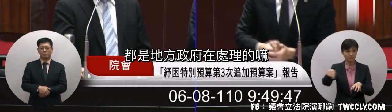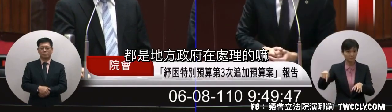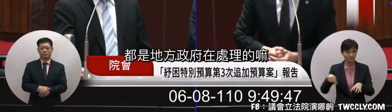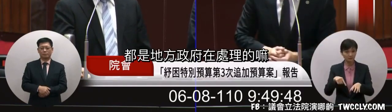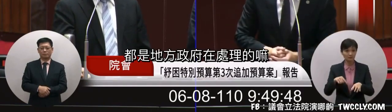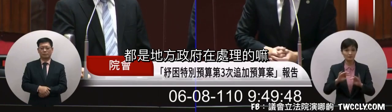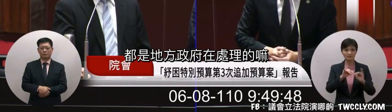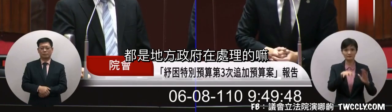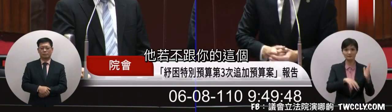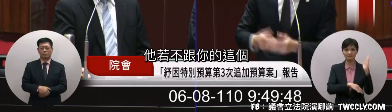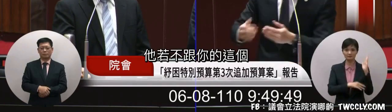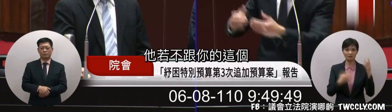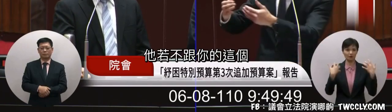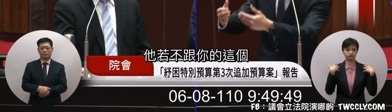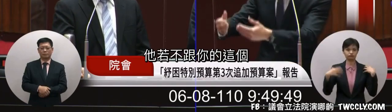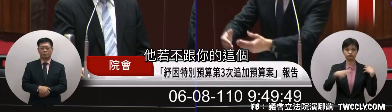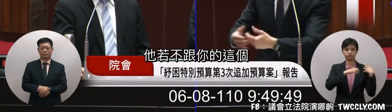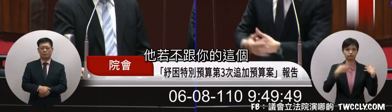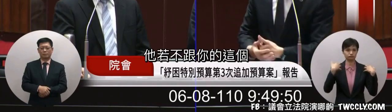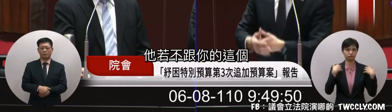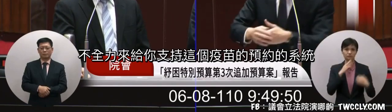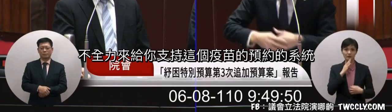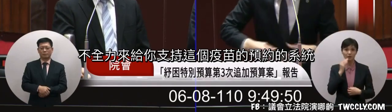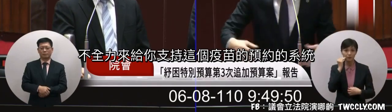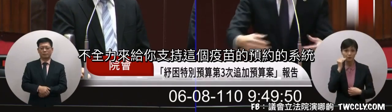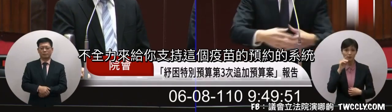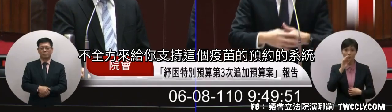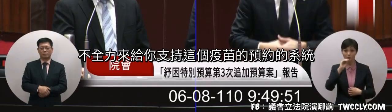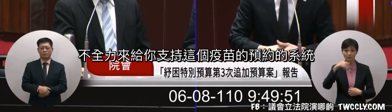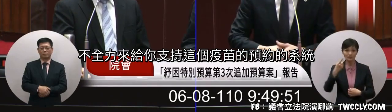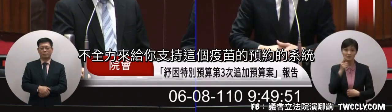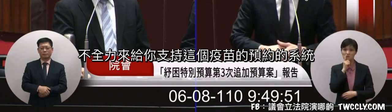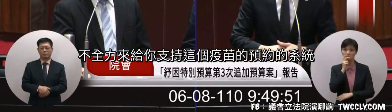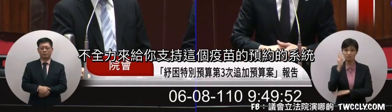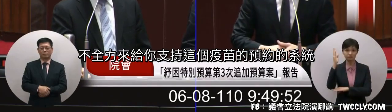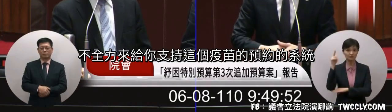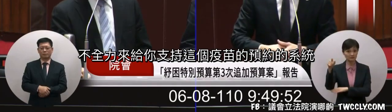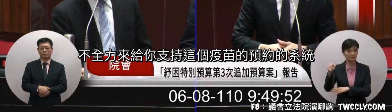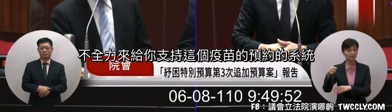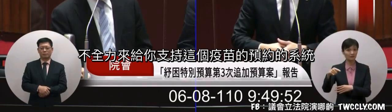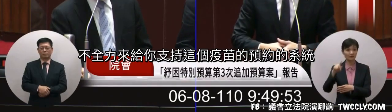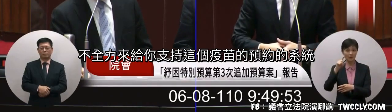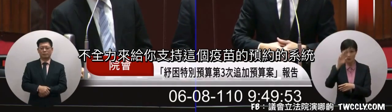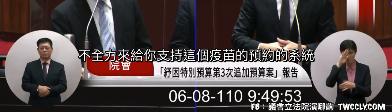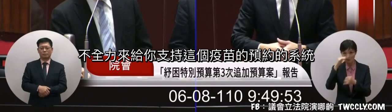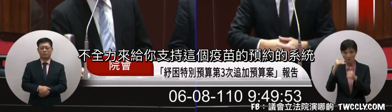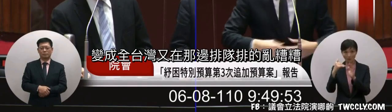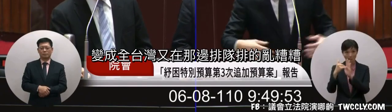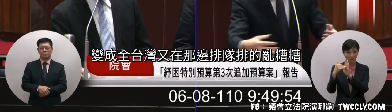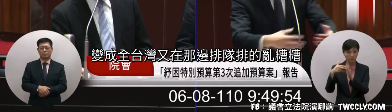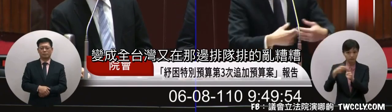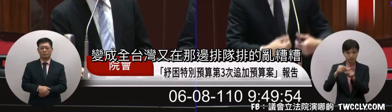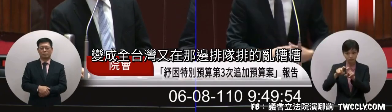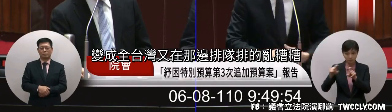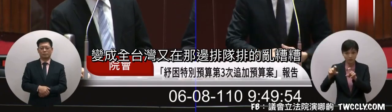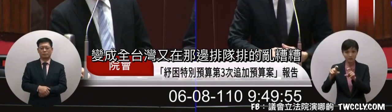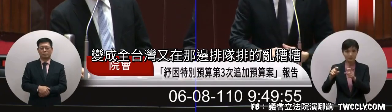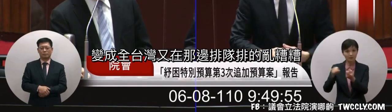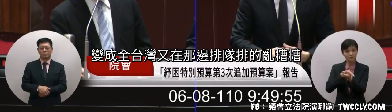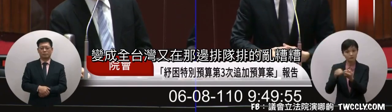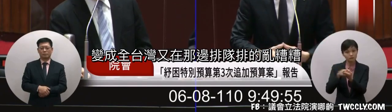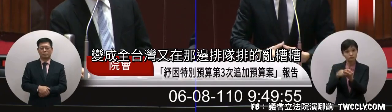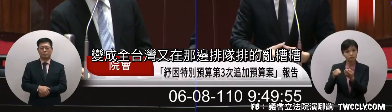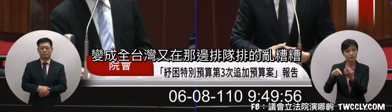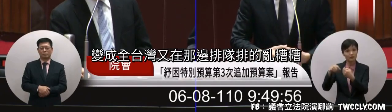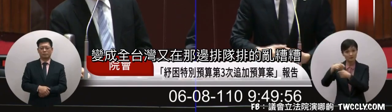政府在處理的他如果沒有跟你的這個沒有要專力來幫你支持這個業廟的醫療的系統要不然就全台灣還在那